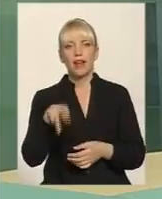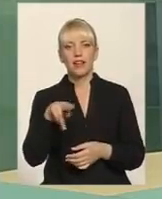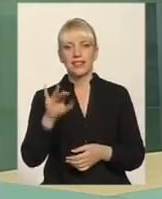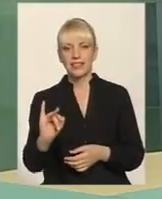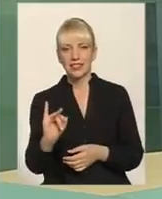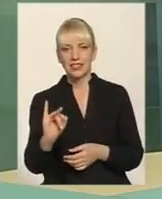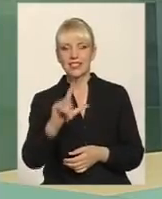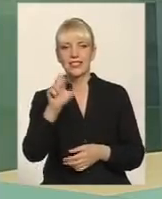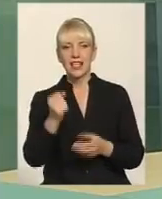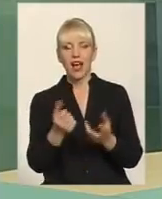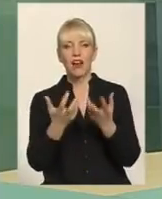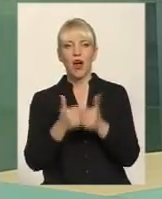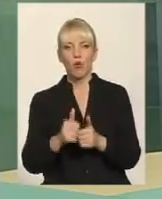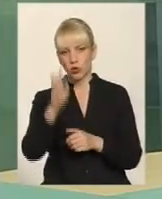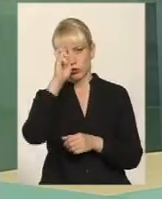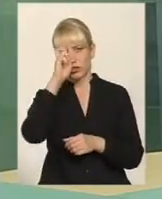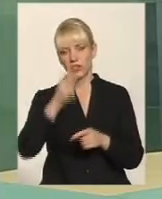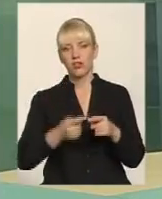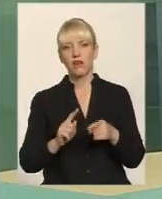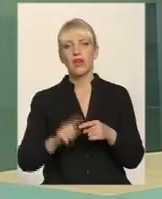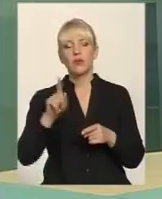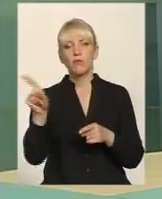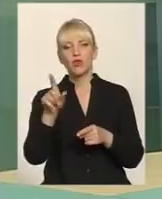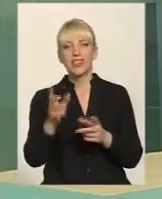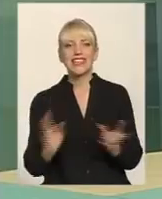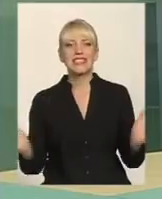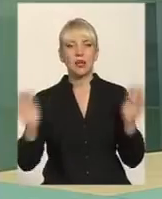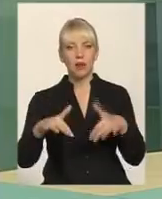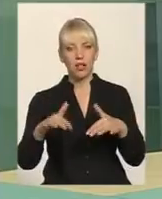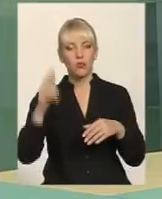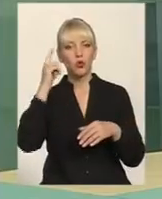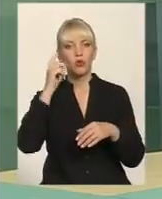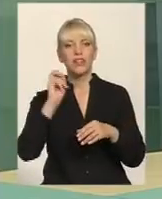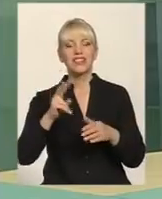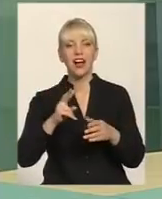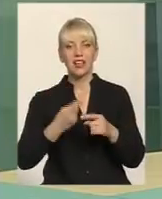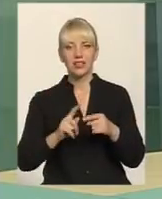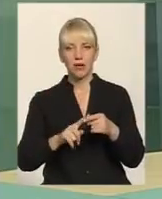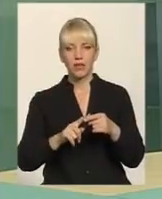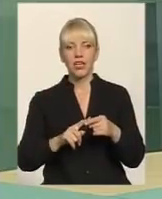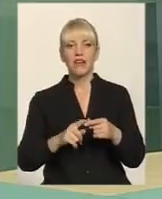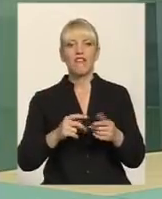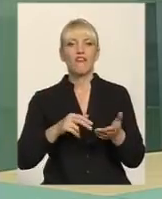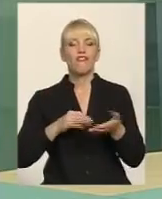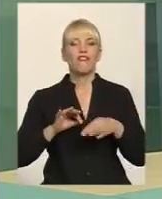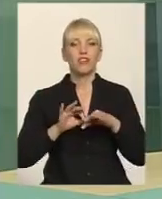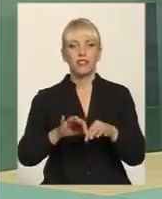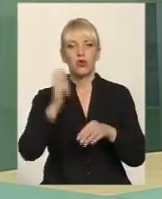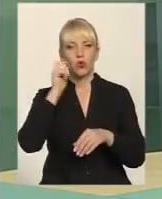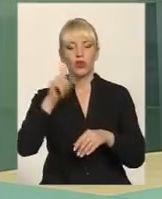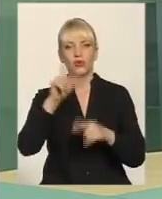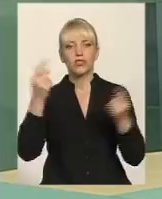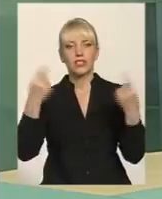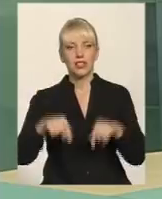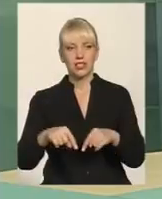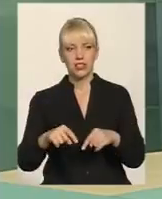подумали про те, як вивести Україну з економічної кризи, а не про те, що ми приймаємо закони, які їм не подобаються і як з нами боротися. Що вони